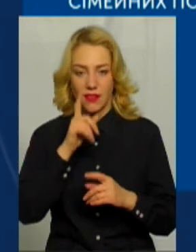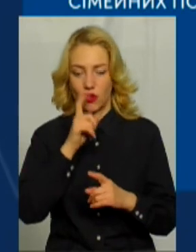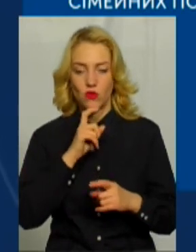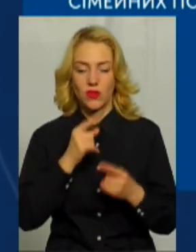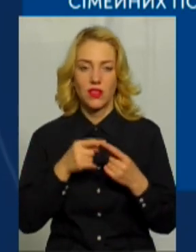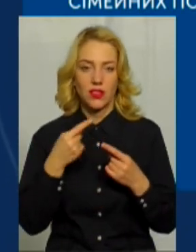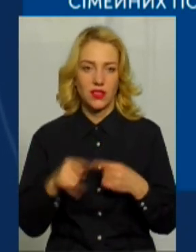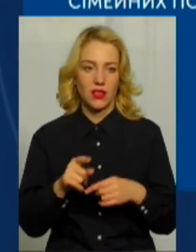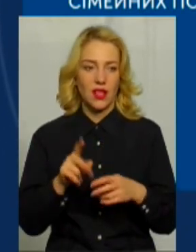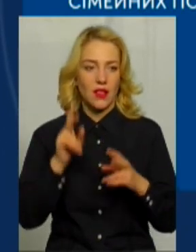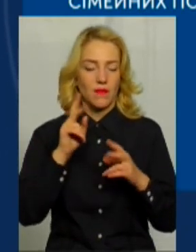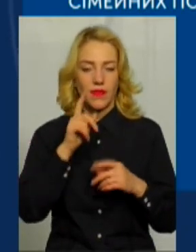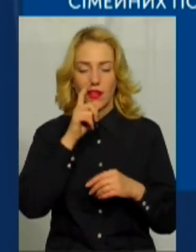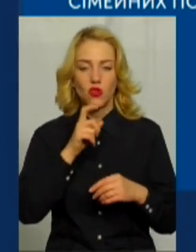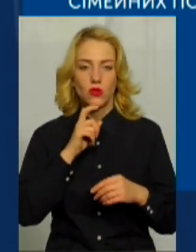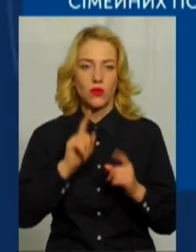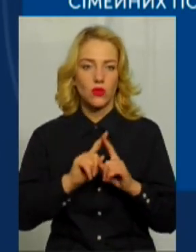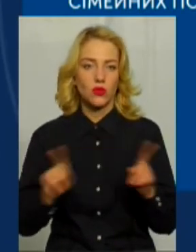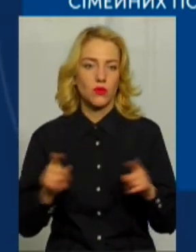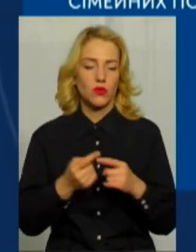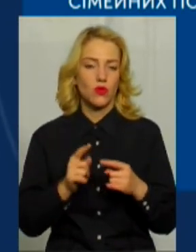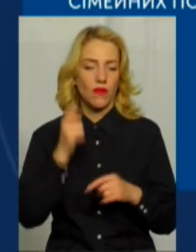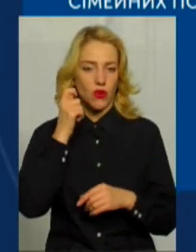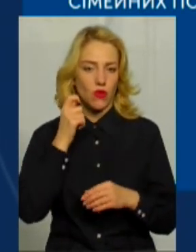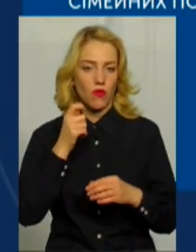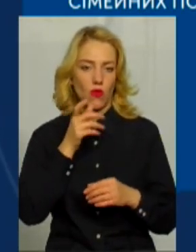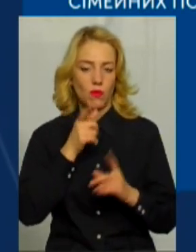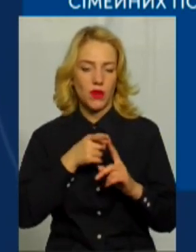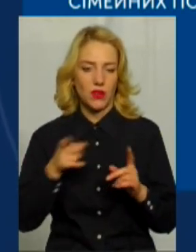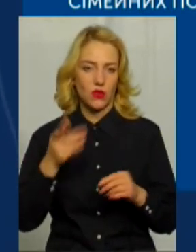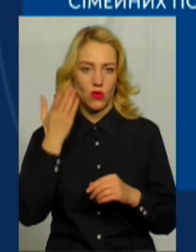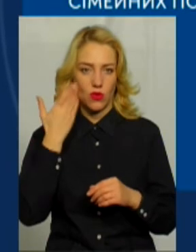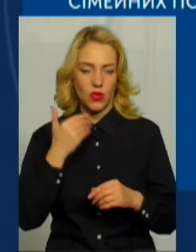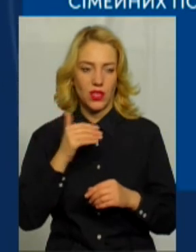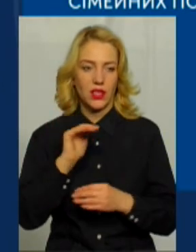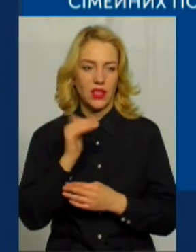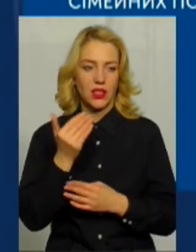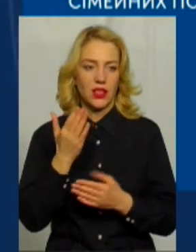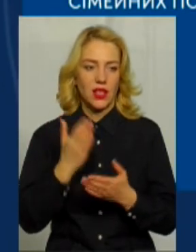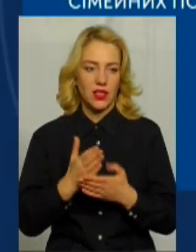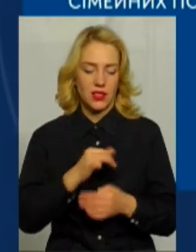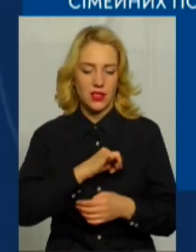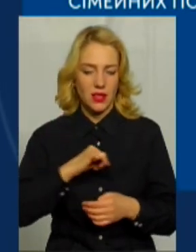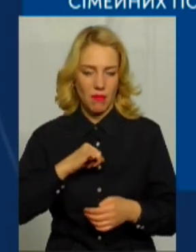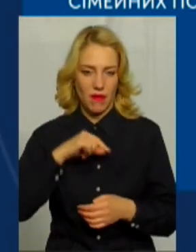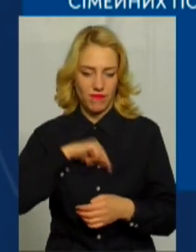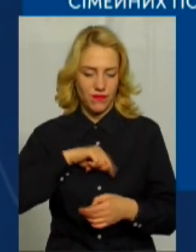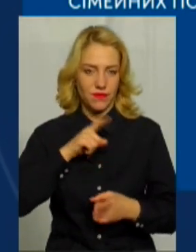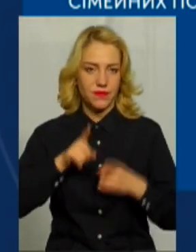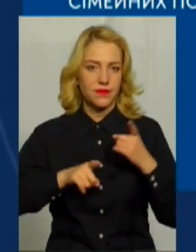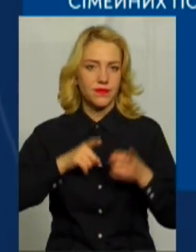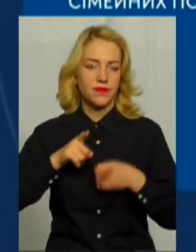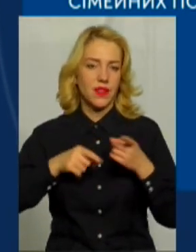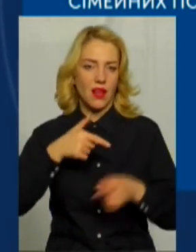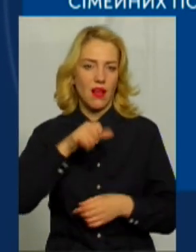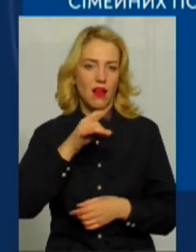розуміють особливості цього вікового періоду. Коли дитина сама навіть стає заручником цих гормональних змін, гормональних викидів,